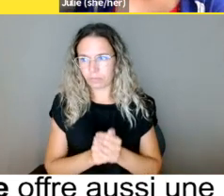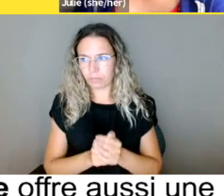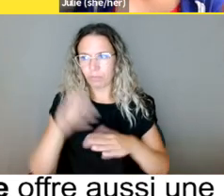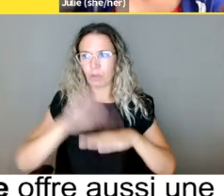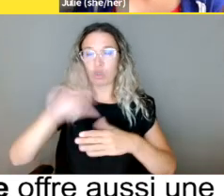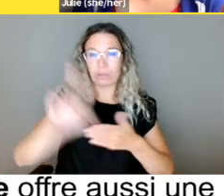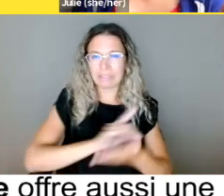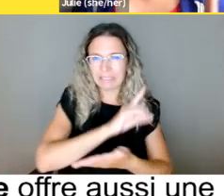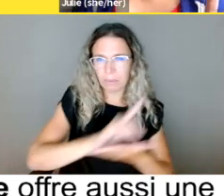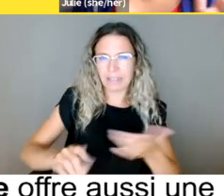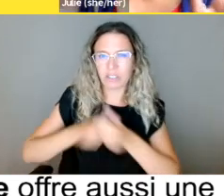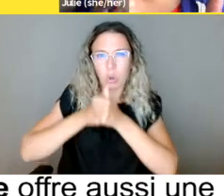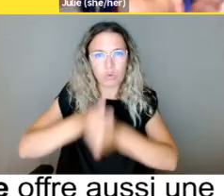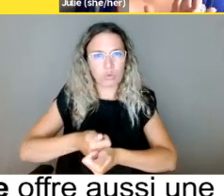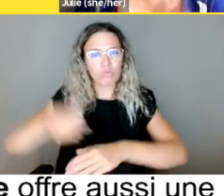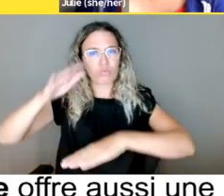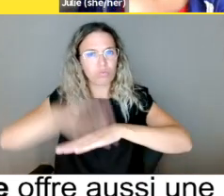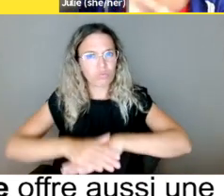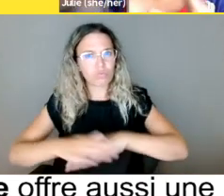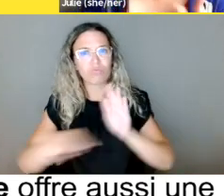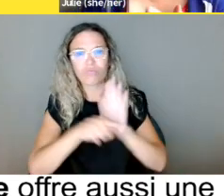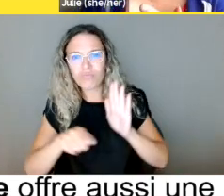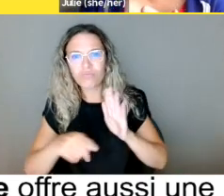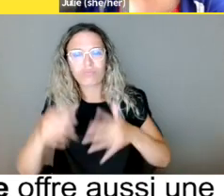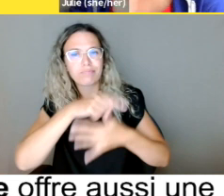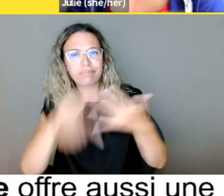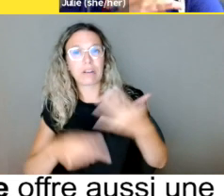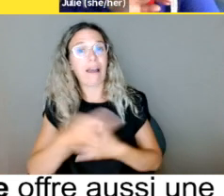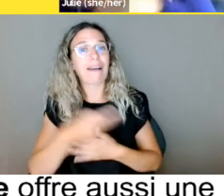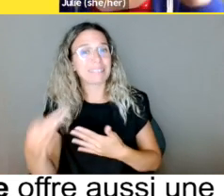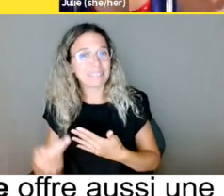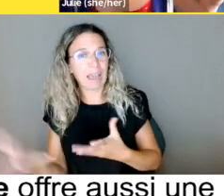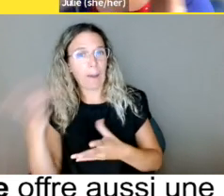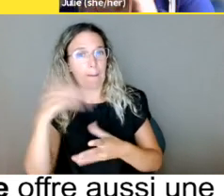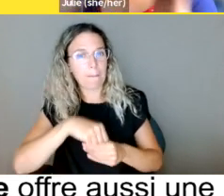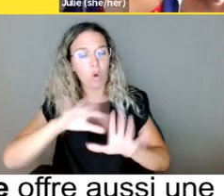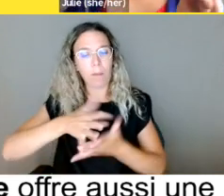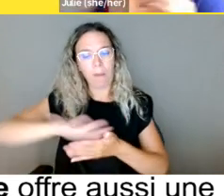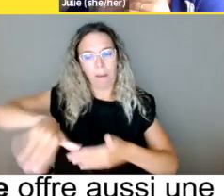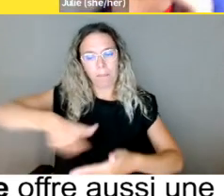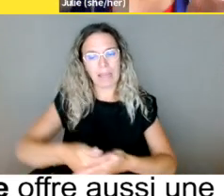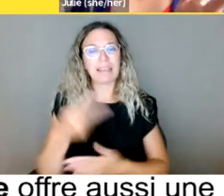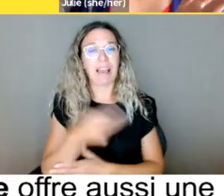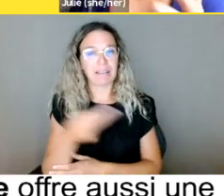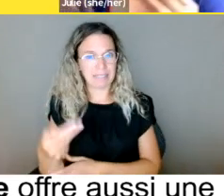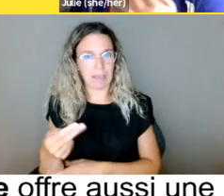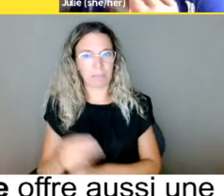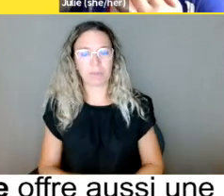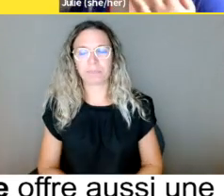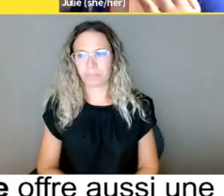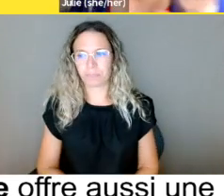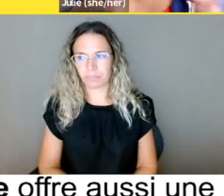même que l'article 15.1 de la Charte canadienne. Donc, prohibition sur la discrimination